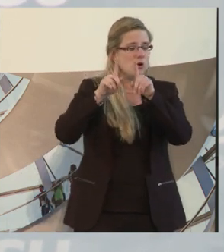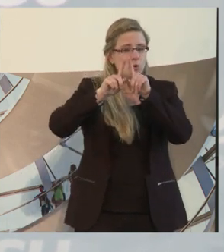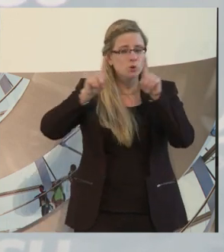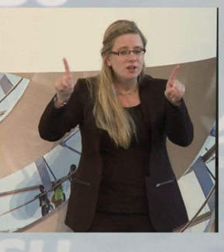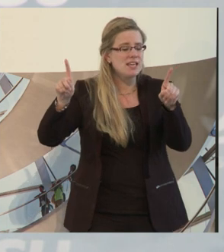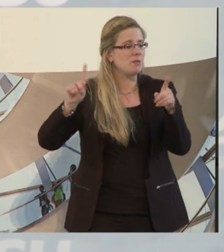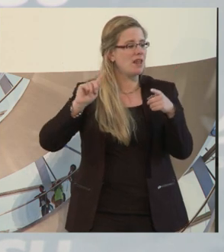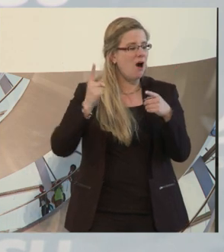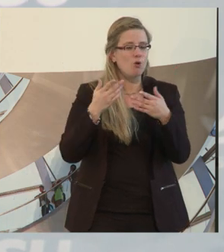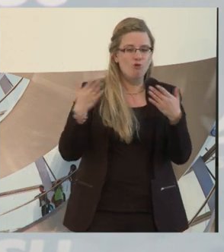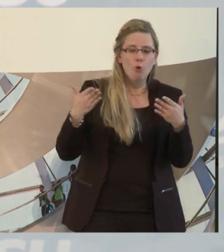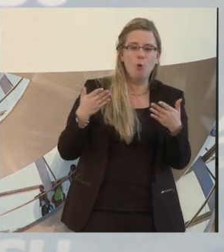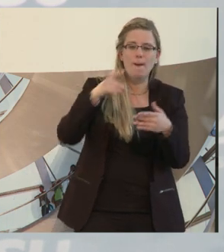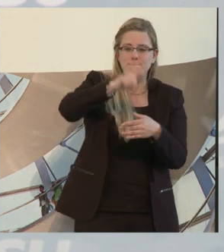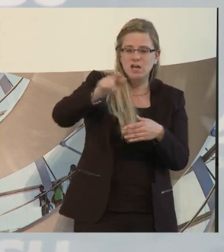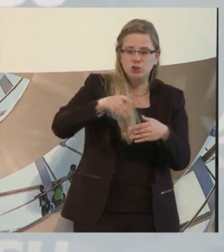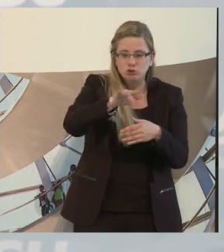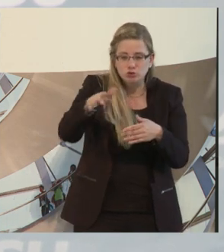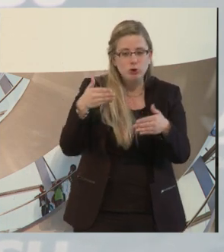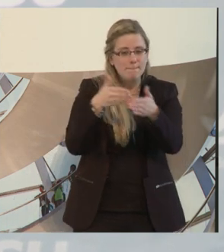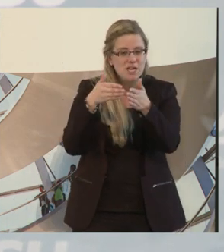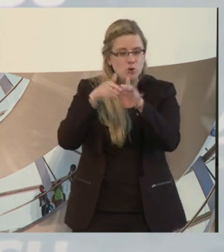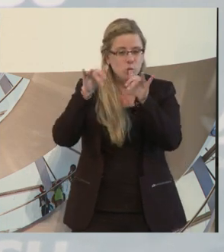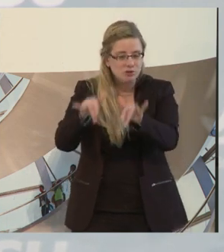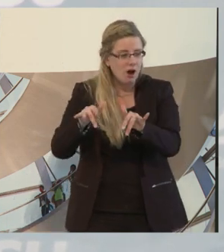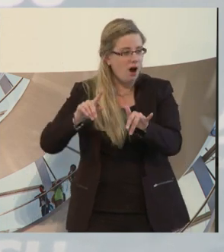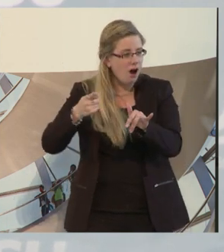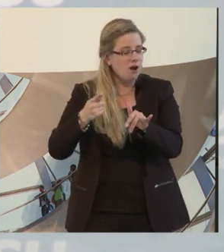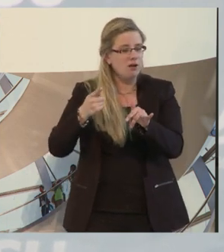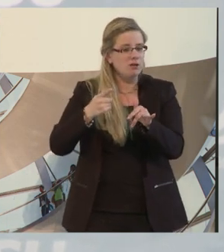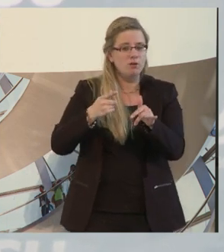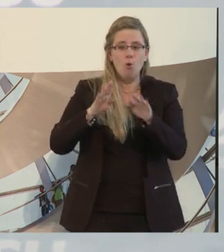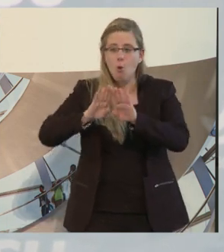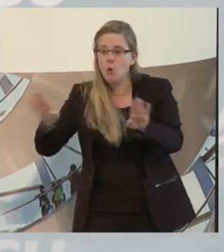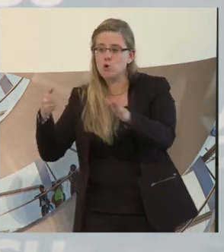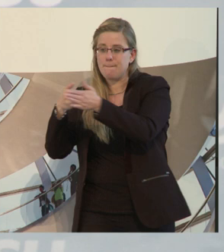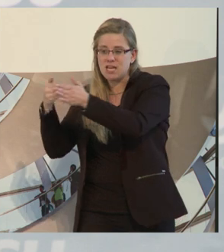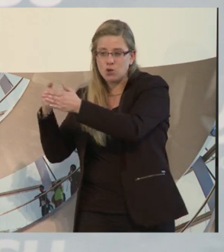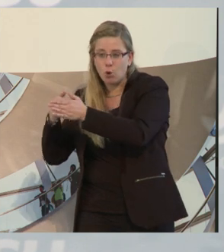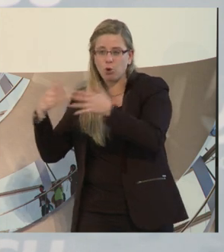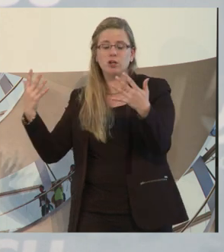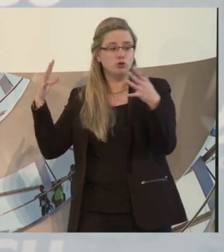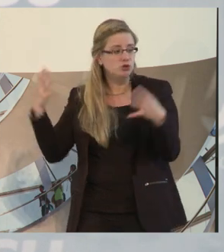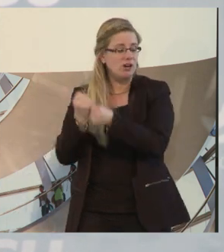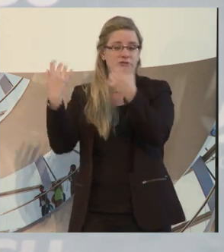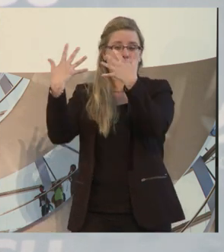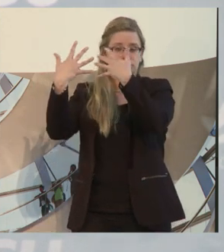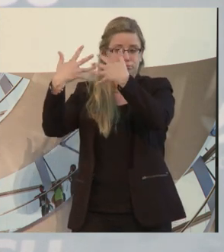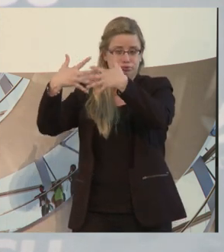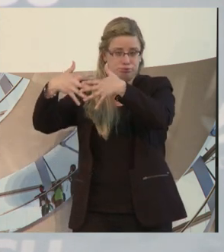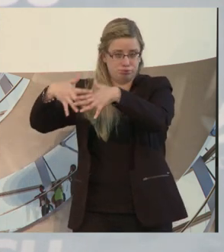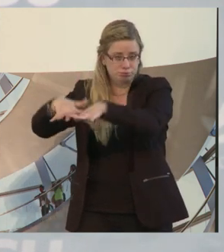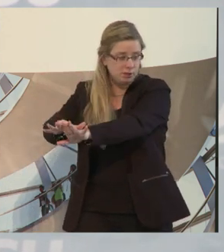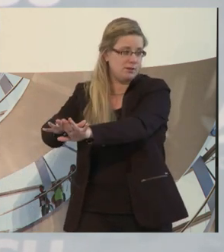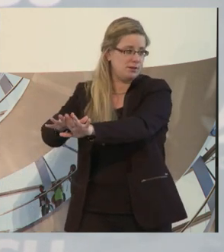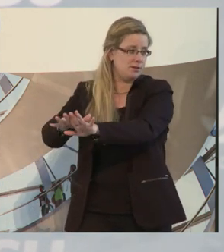auch die Menschen mit Handicap, ihnen die Möglichkeit geben, einfach zusammenzuwachsen. Und dann glaube ich, können wir hier ganz viel machen. Und ich hoffe, dass